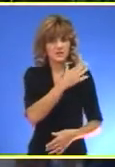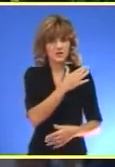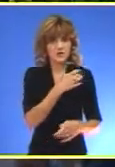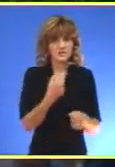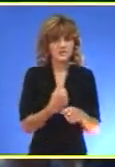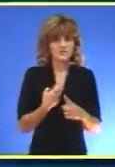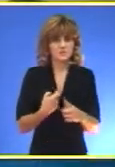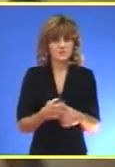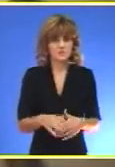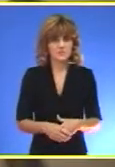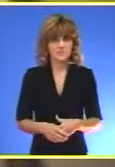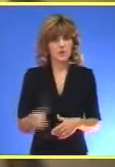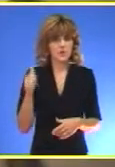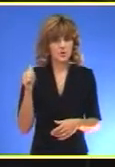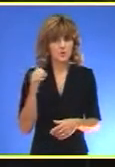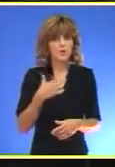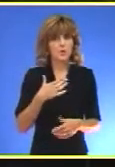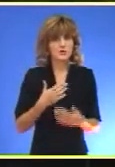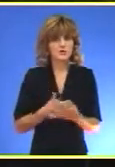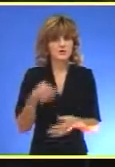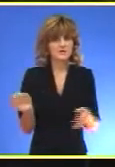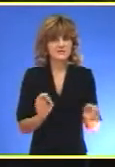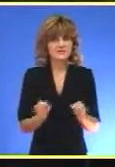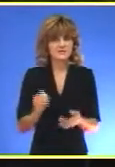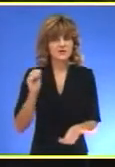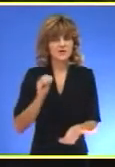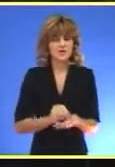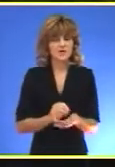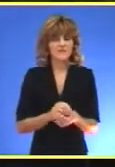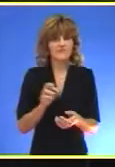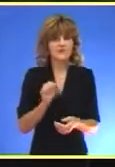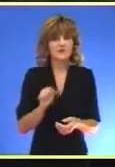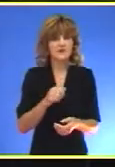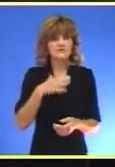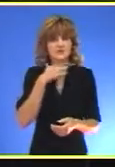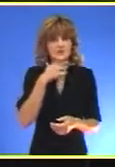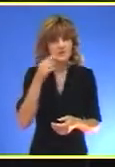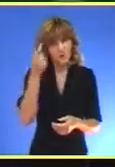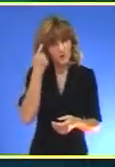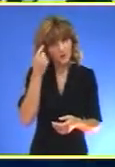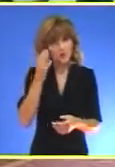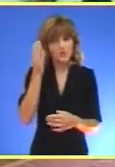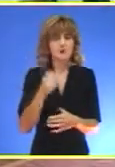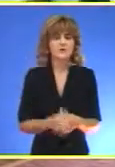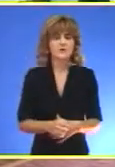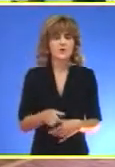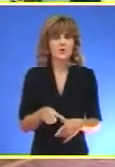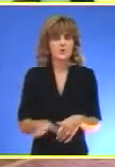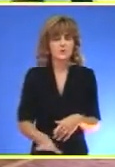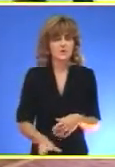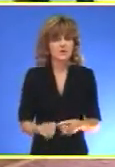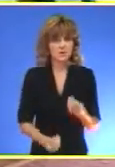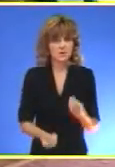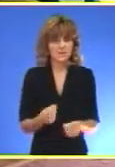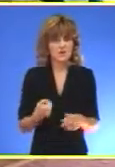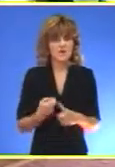Kučera Juče i u našem gradu Svečano obelažen Evropski dan Jevreske kulture Udečio je ustanovi